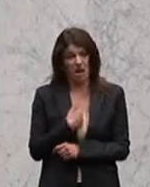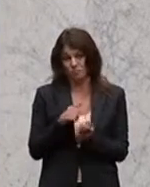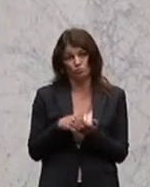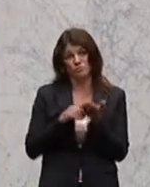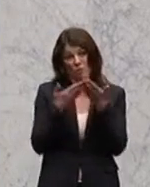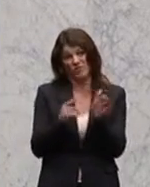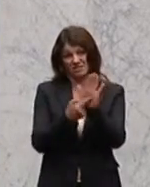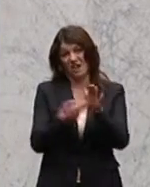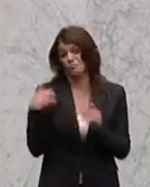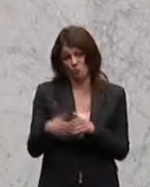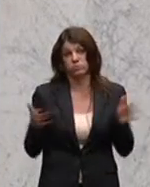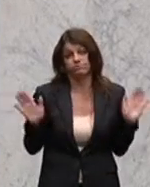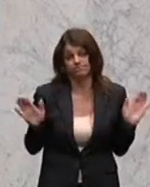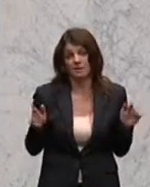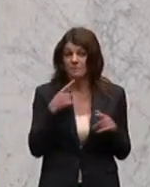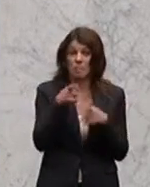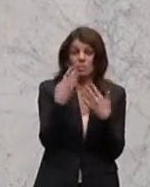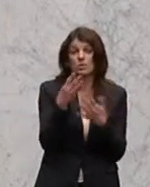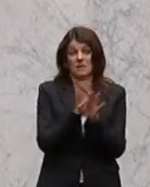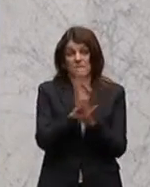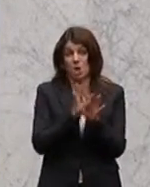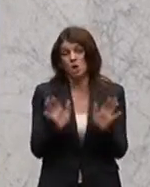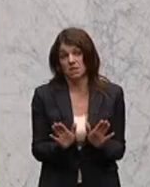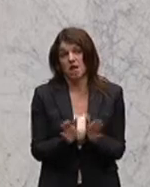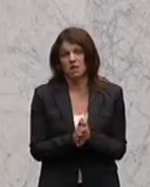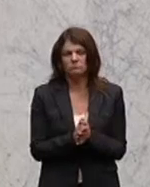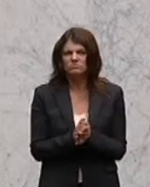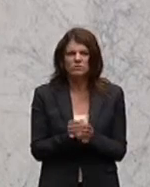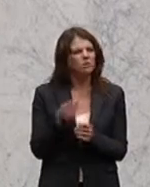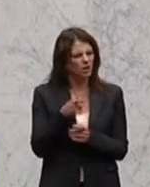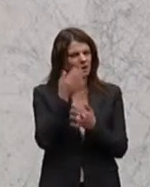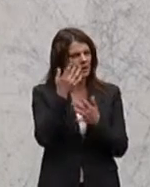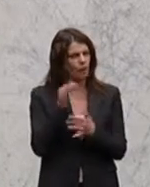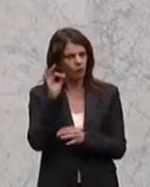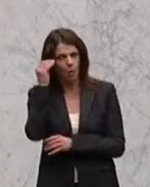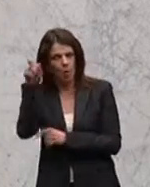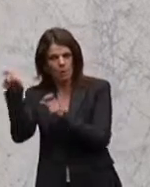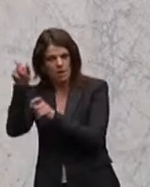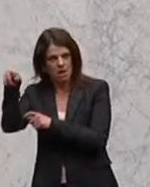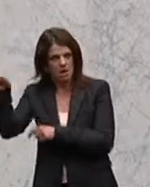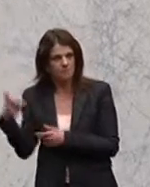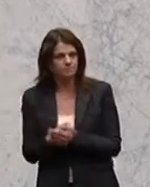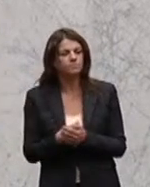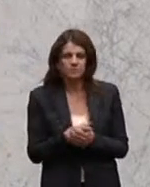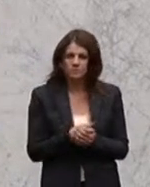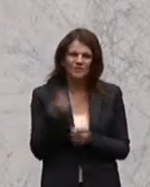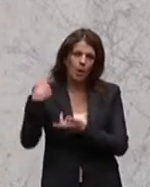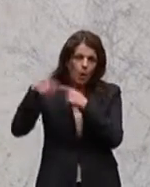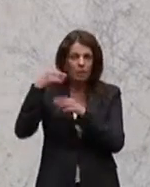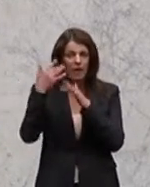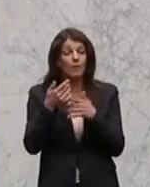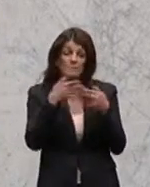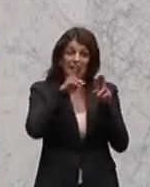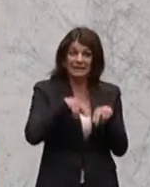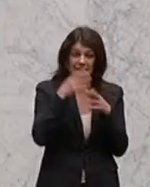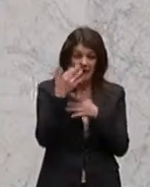sei es drum. Bei 90 Prozent, ich glaube, die Rechnung geht für die Gläubiger, wenn man noch einmal anders rechnet und auch richtiger,